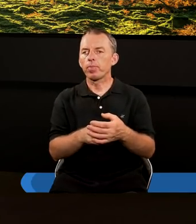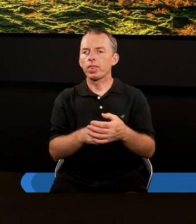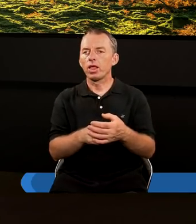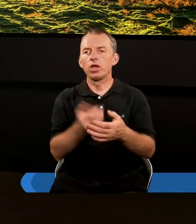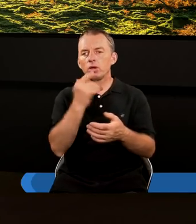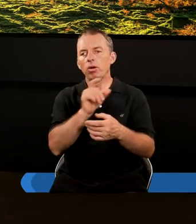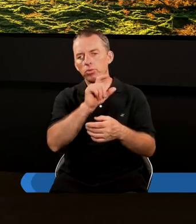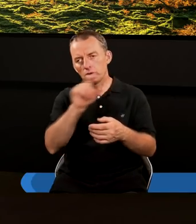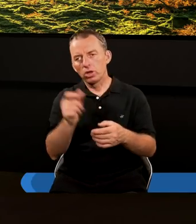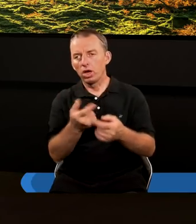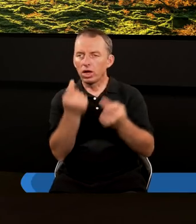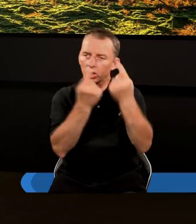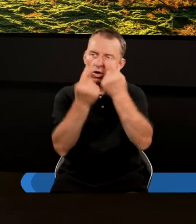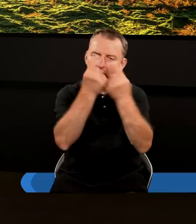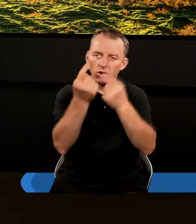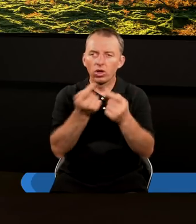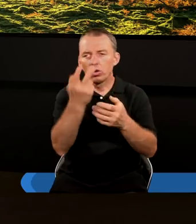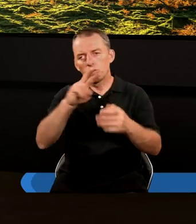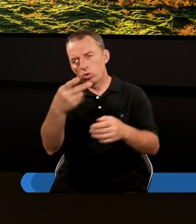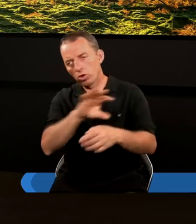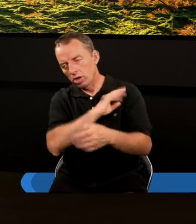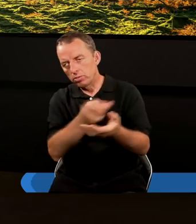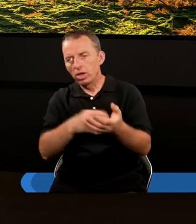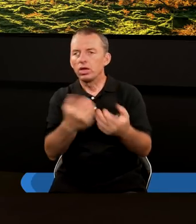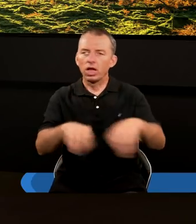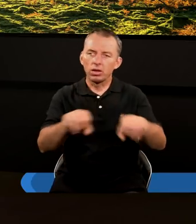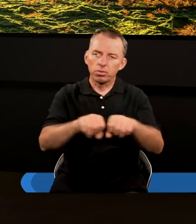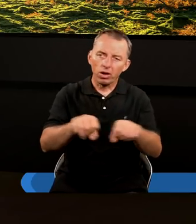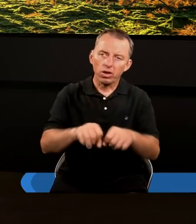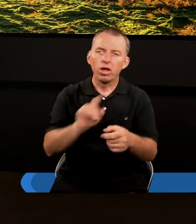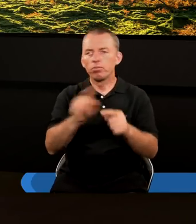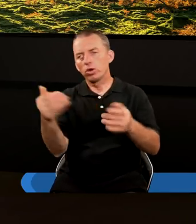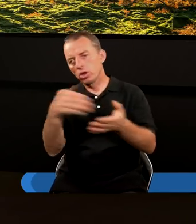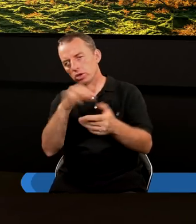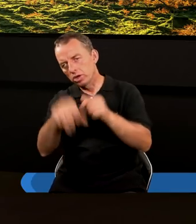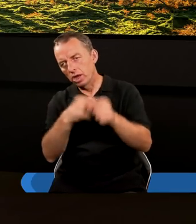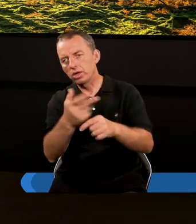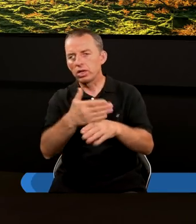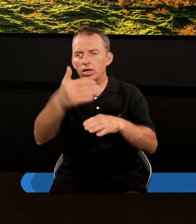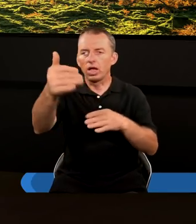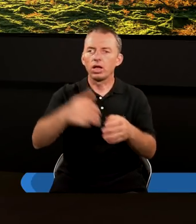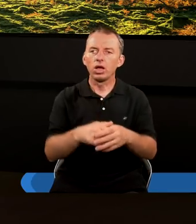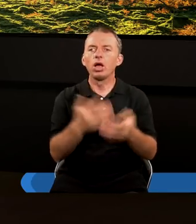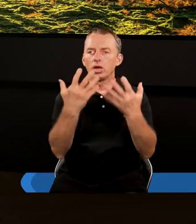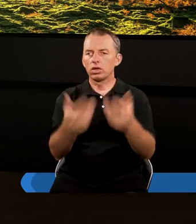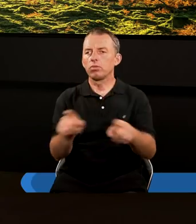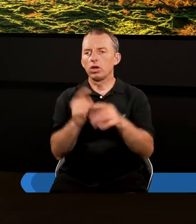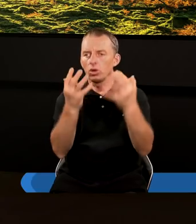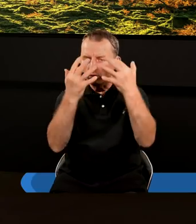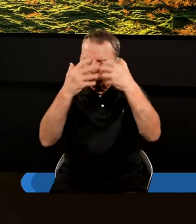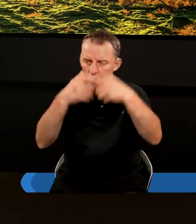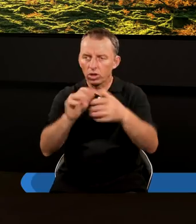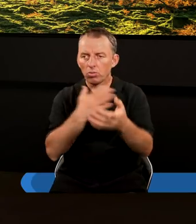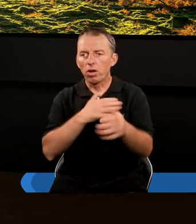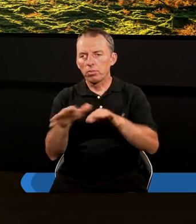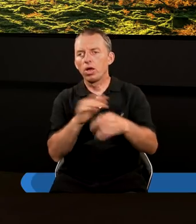Nie mamy czasu oczywiście, żeby rozważać tutaj jeszcze drugie zmartwychwstanie niesprawiedliwych, że po tysiącleciu i tak dalej. Teraz chcemy skupić się